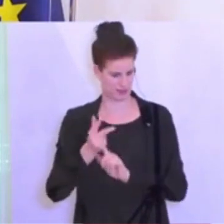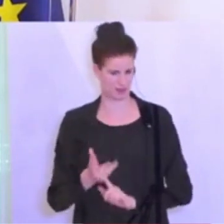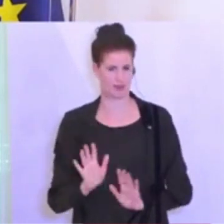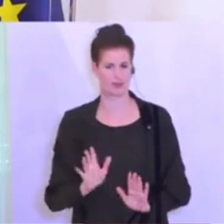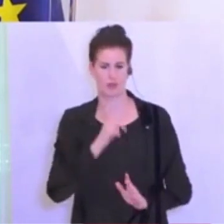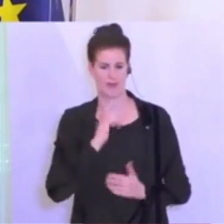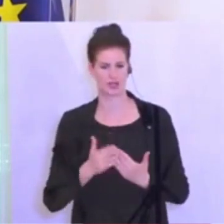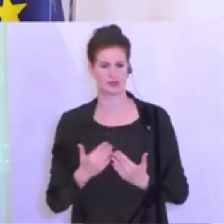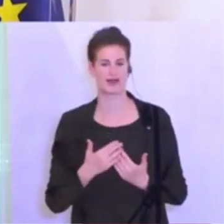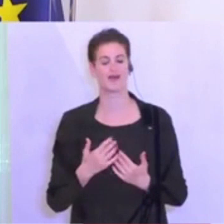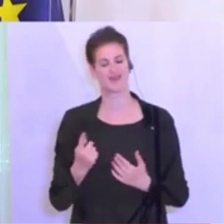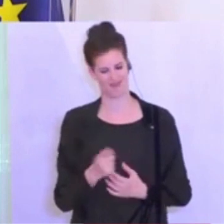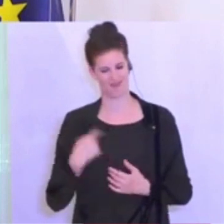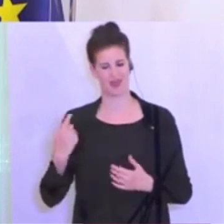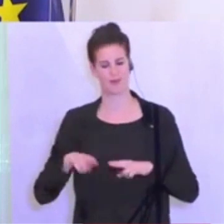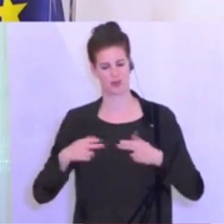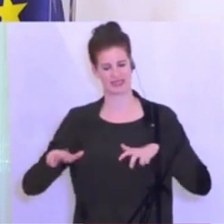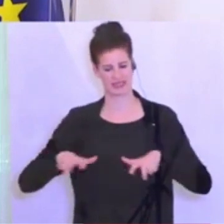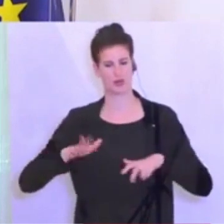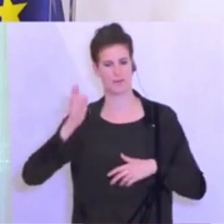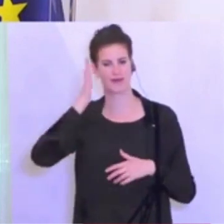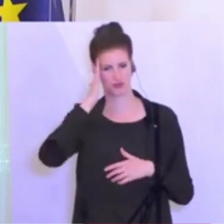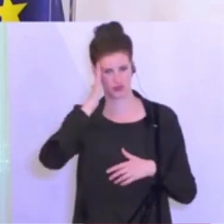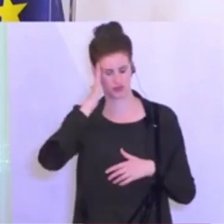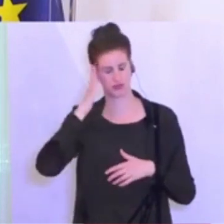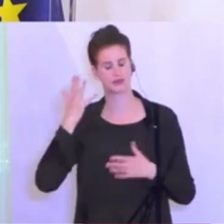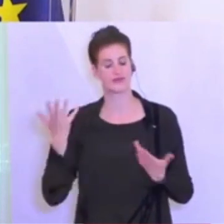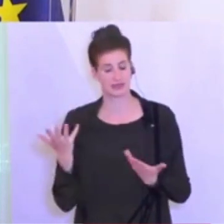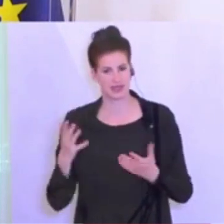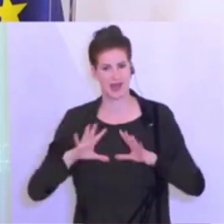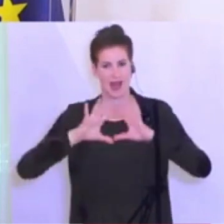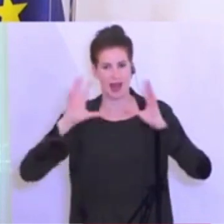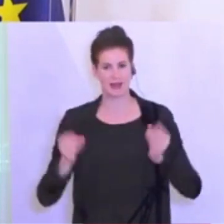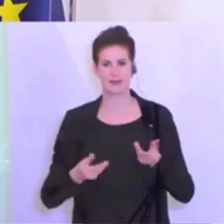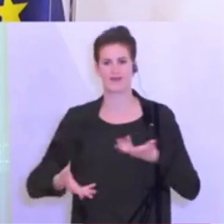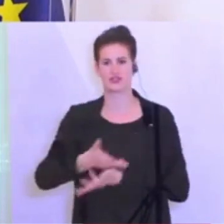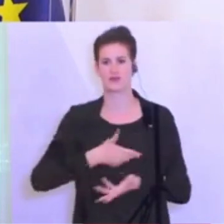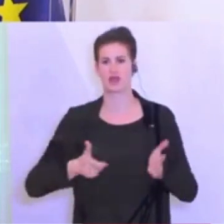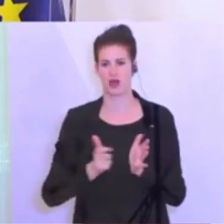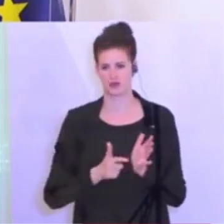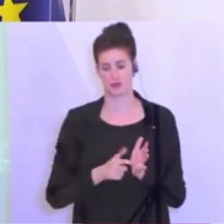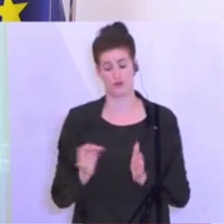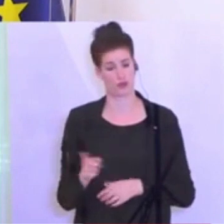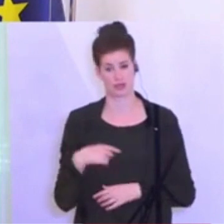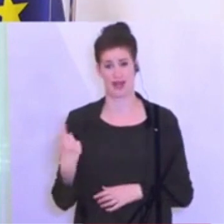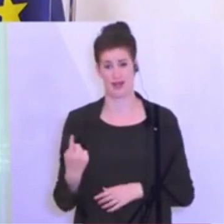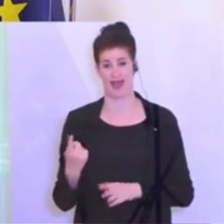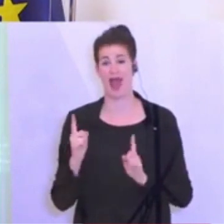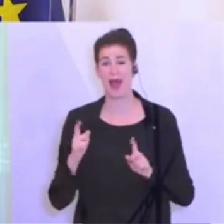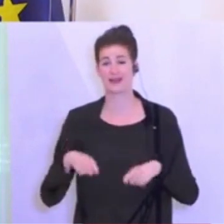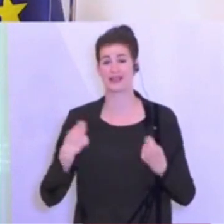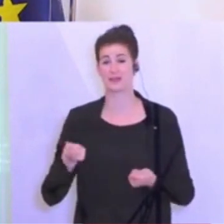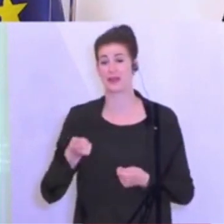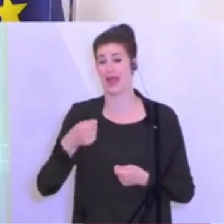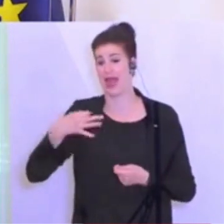Bewusstsein in der Bundesregierung, dass es neben der allgemeinen wirtschaftlichen Herausforderung für uns alle einzelne Gruppen gibt, die ganz besonders